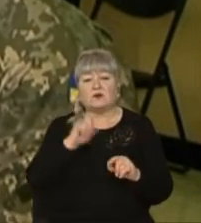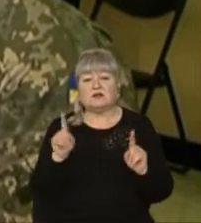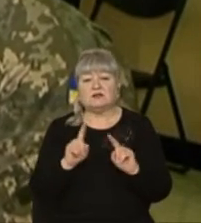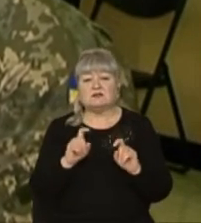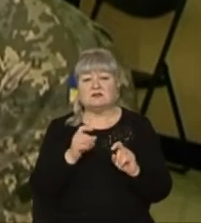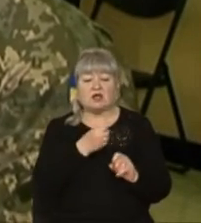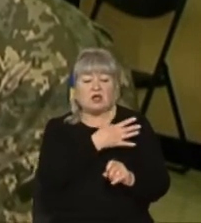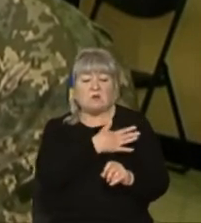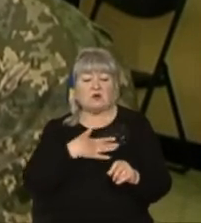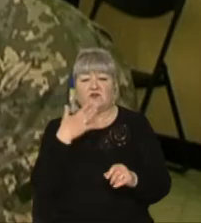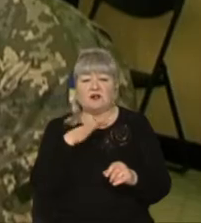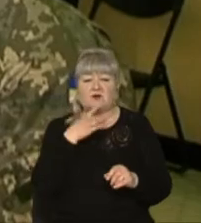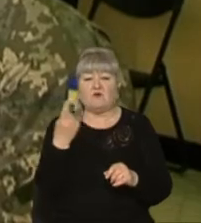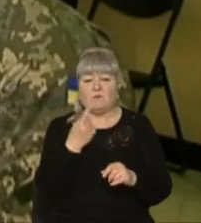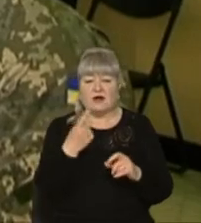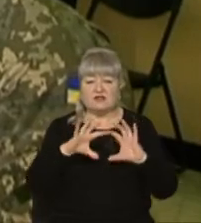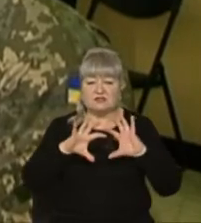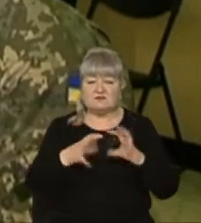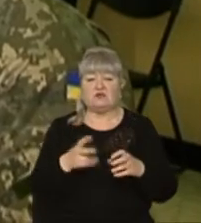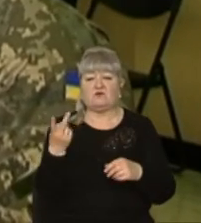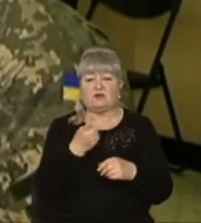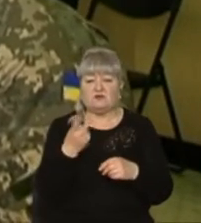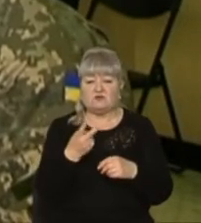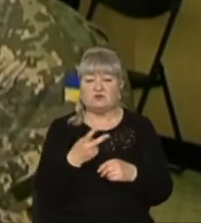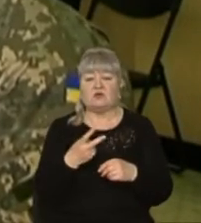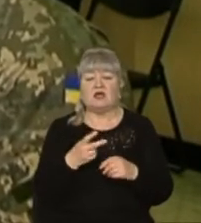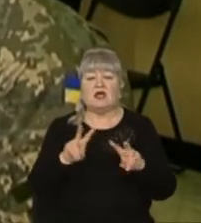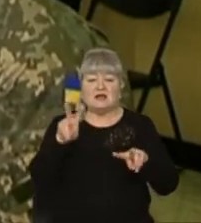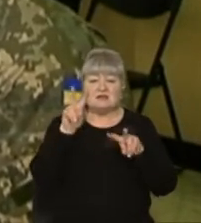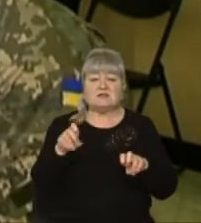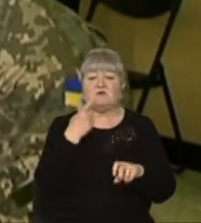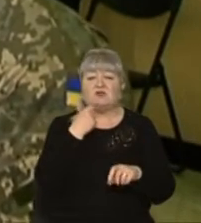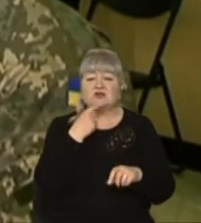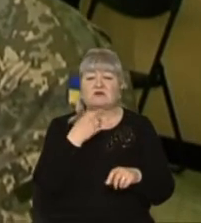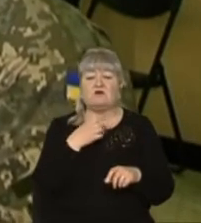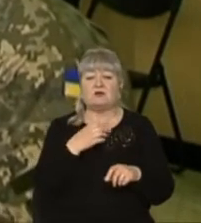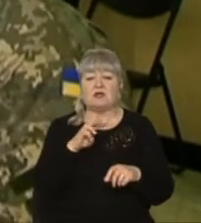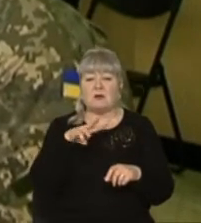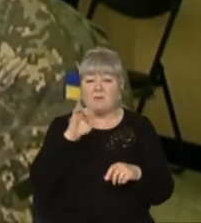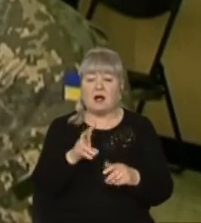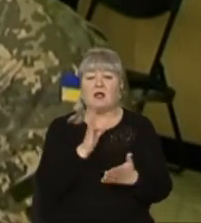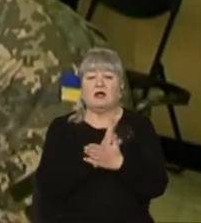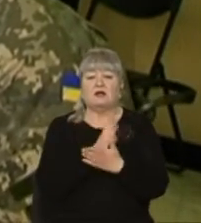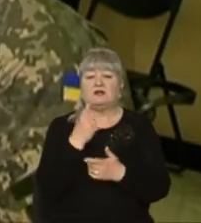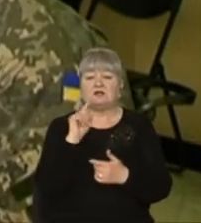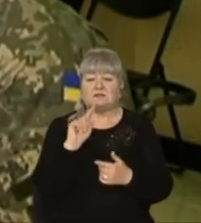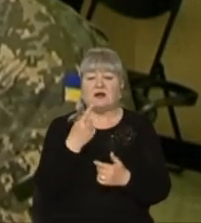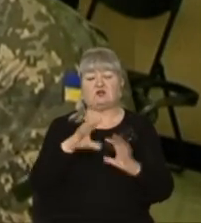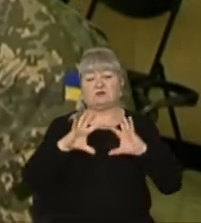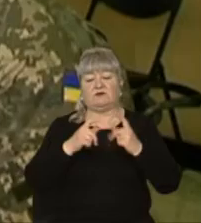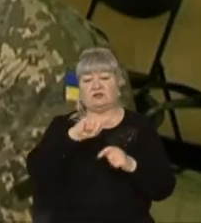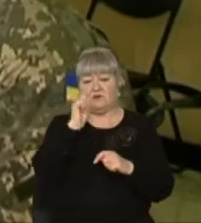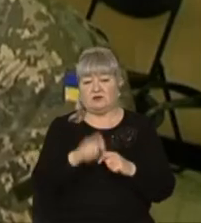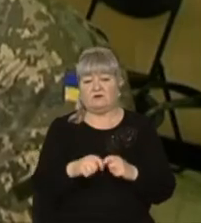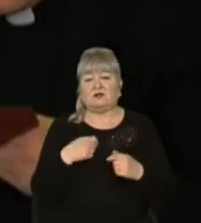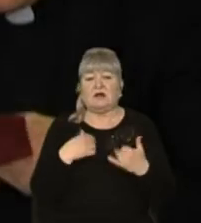свої кров, і в першій світовій, і в другій, бо це справді символ червоний мак, він ще йде з першої світої війни. Вони мріяли про державу, тепер ми